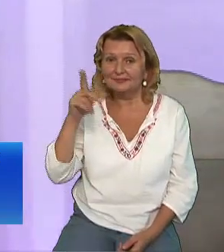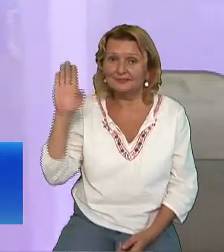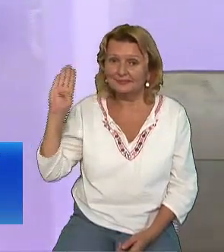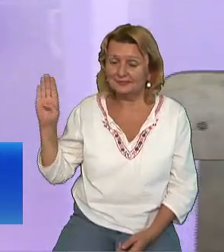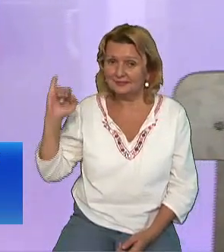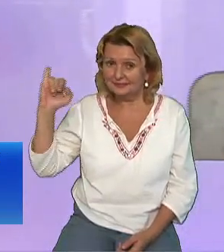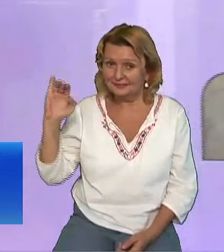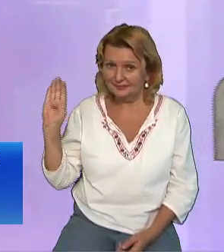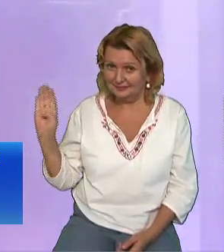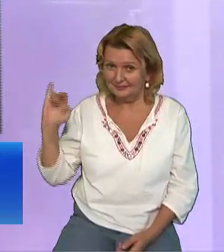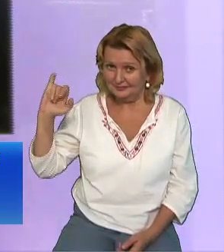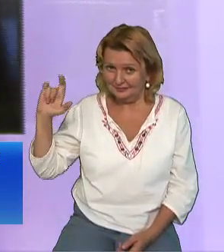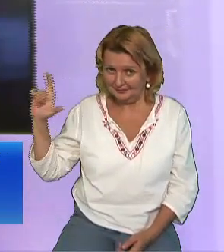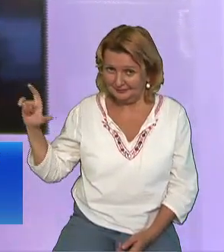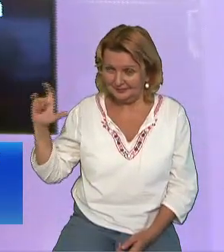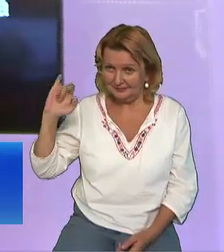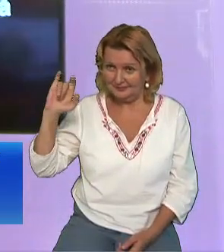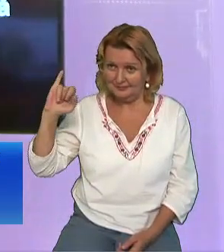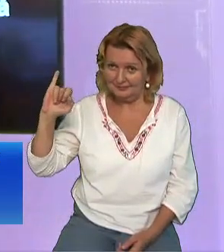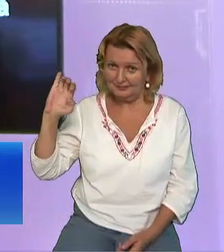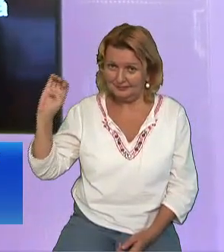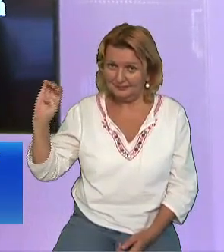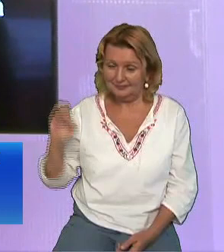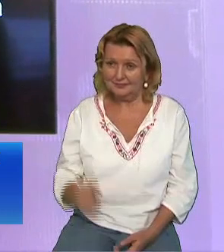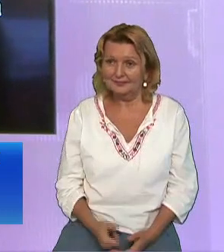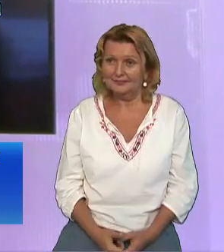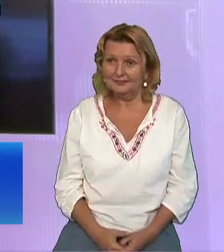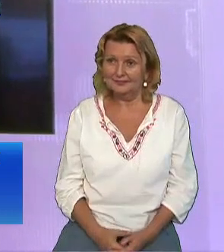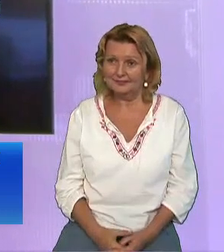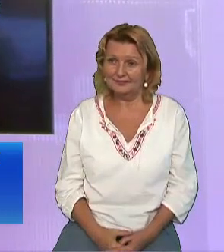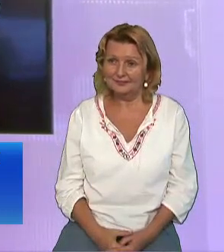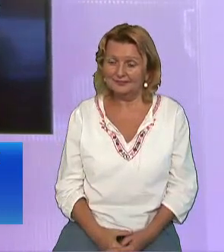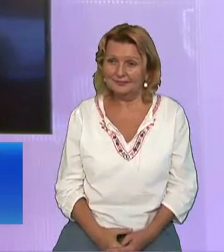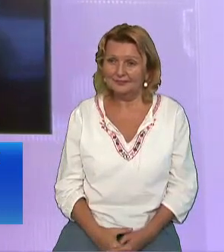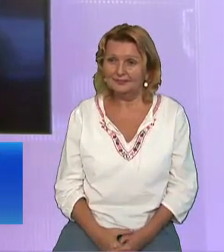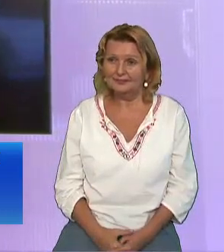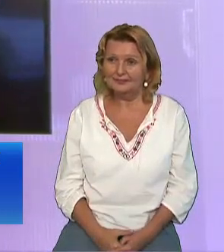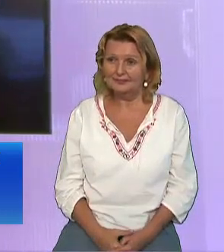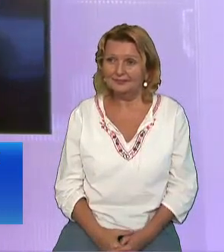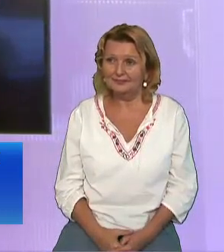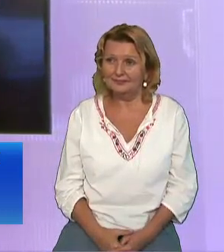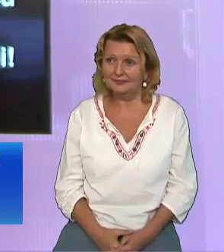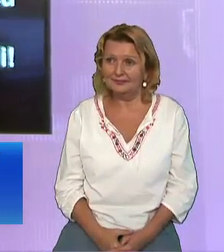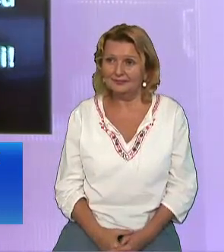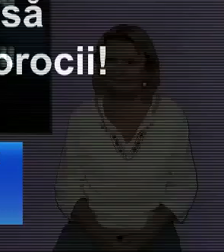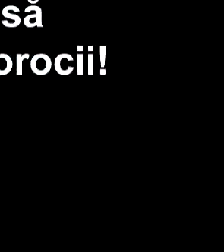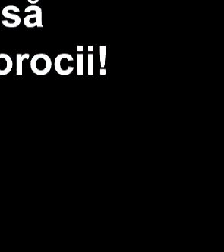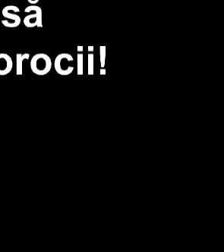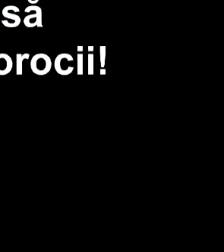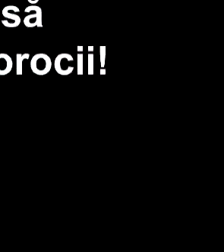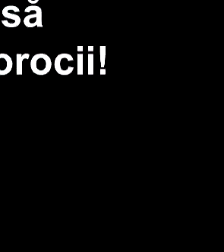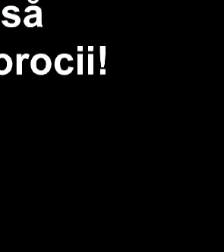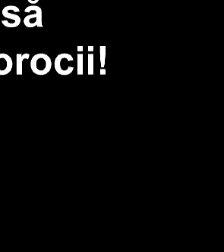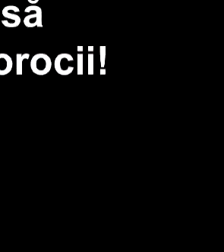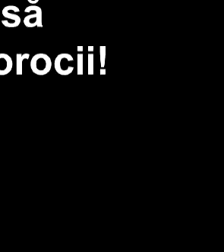O, nepricepuților Și zăbavnici cu inima Când este vorba să credeți Tot ce au spus prorocii